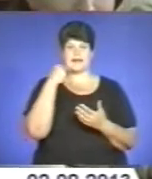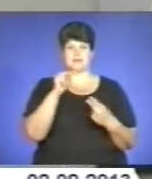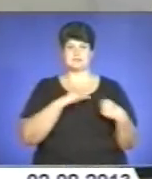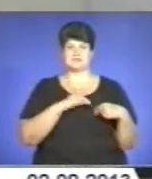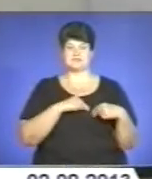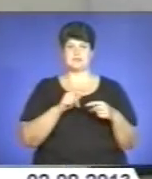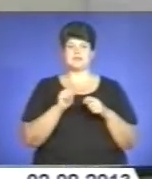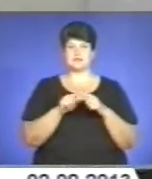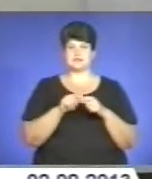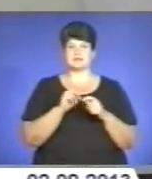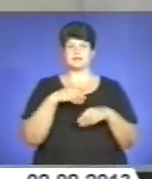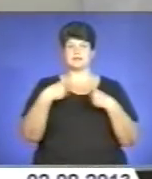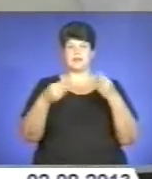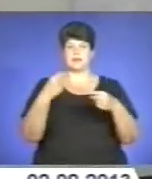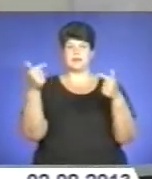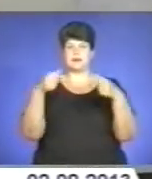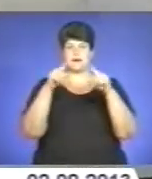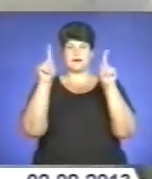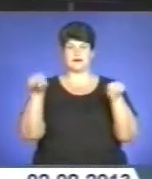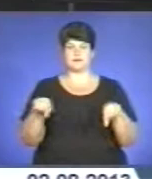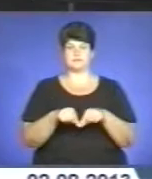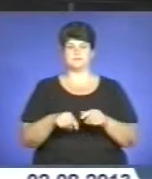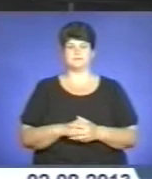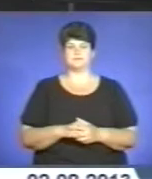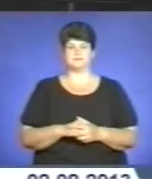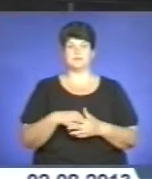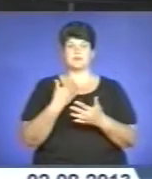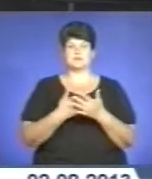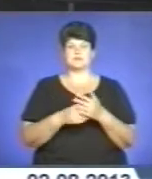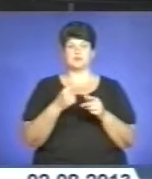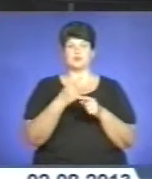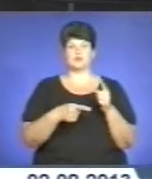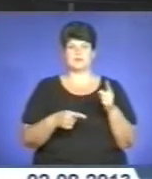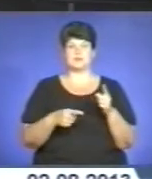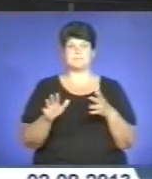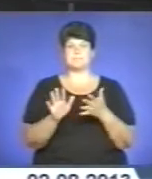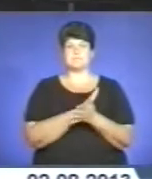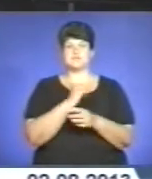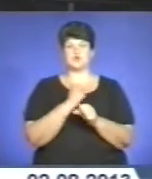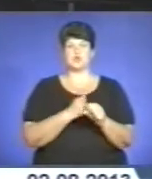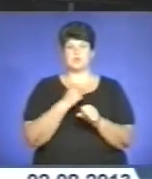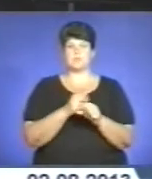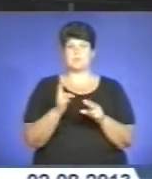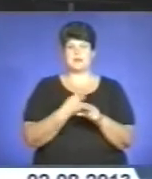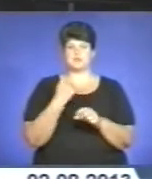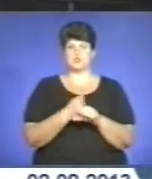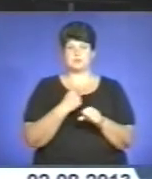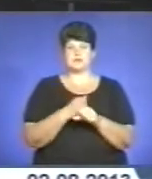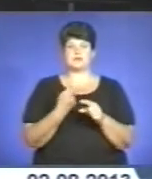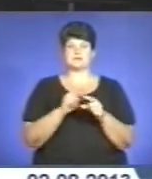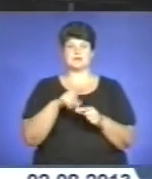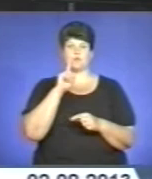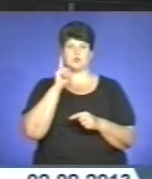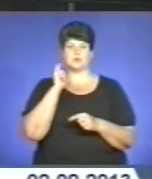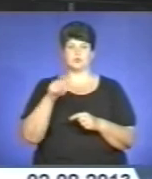інспекції відзначили грамотами. Майже половина безробітних Тернопільщини – молодь з вищою освітою. У